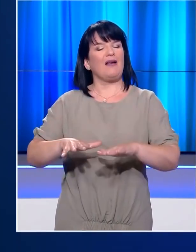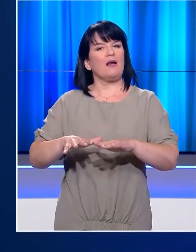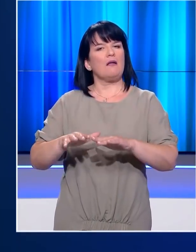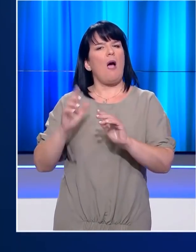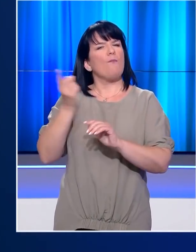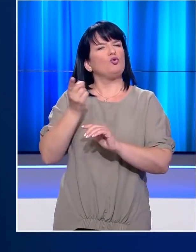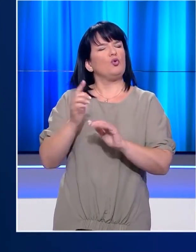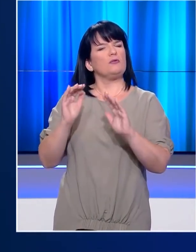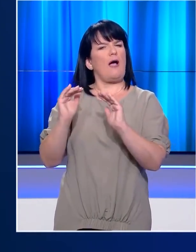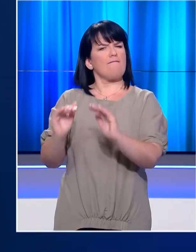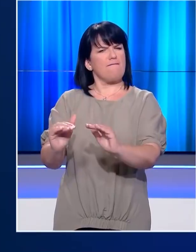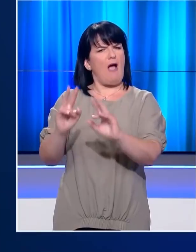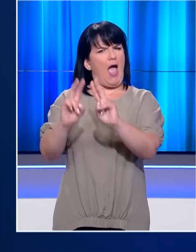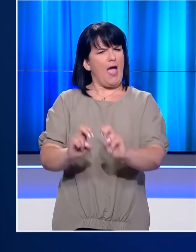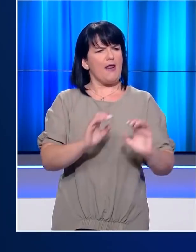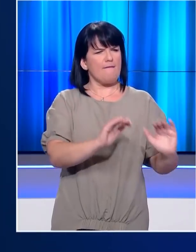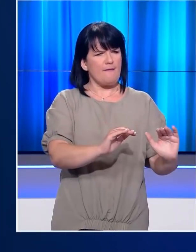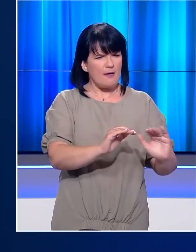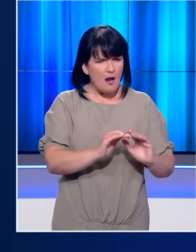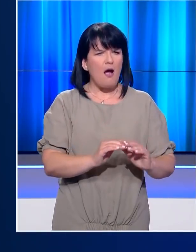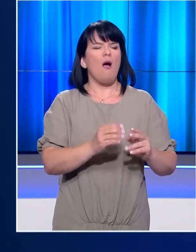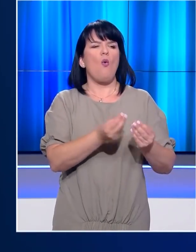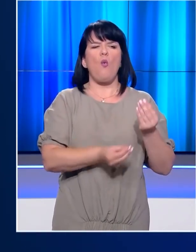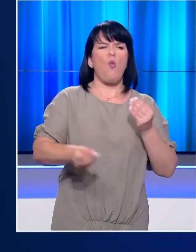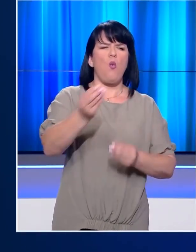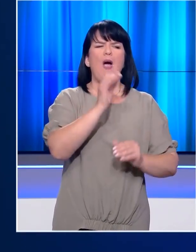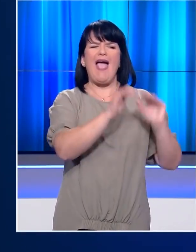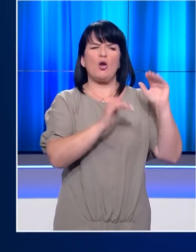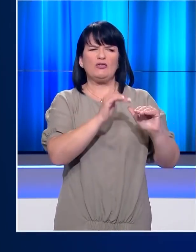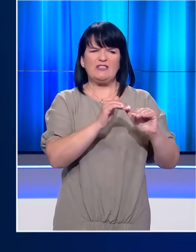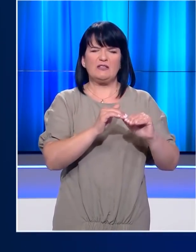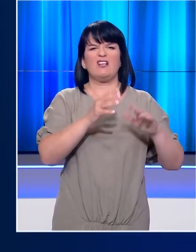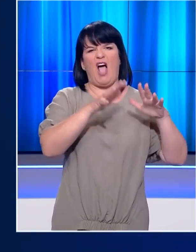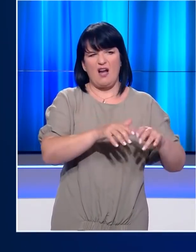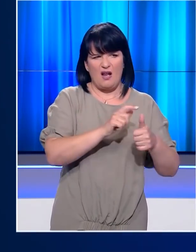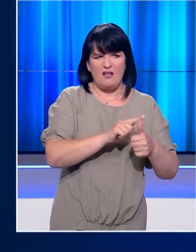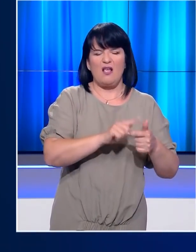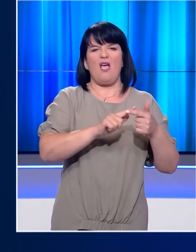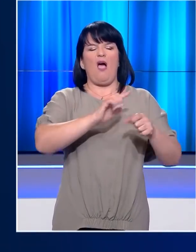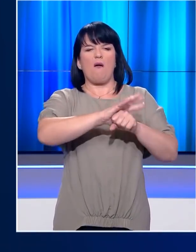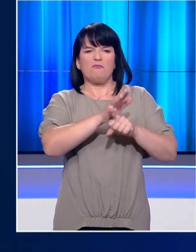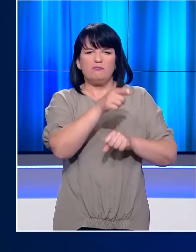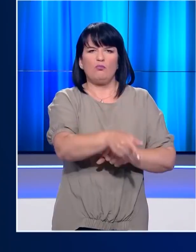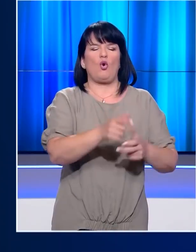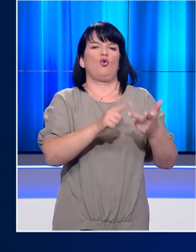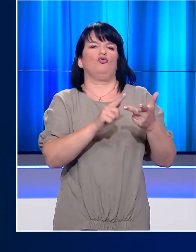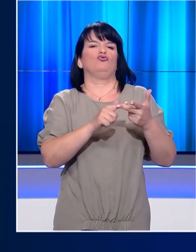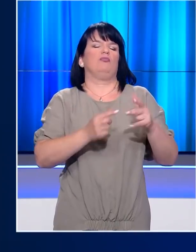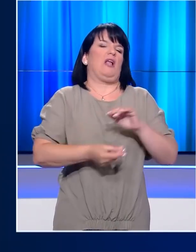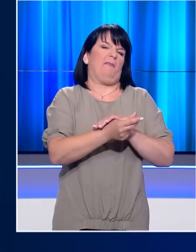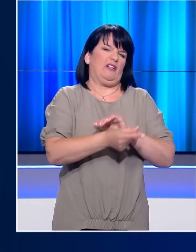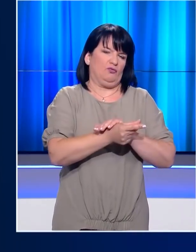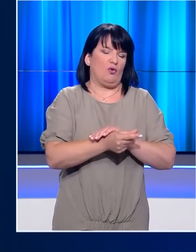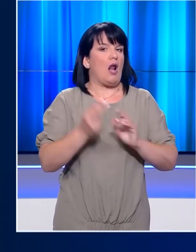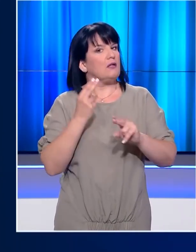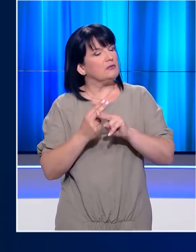ανεργίας που σύμφωνα με την ίδια έρευνα ιεραρχείται από την πλειονότητα των ερωτηθέτων στην πρώτη θέση των προβλημάτων μετά την πανδημία και το μεταναστευτικό. Το Πρωθυπουργό